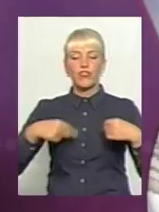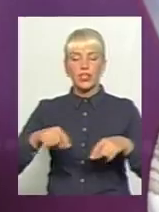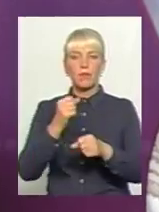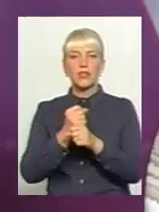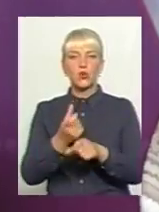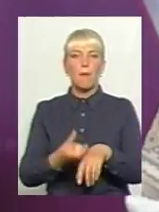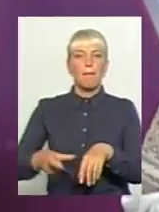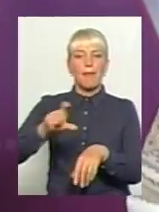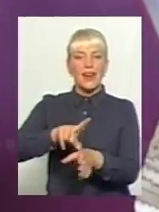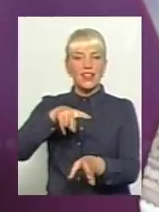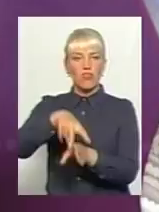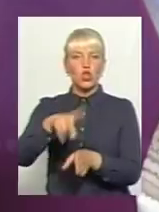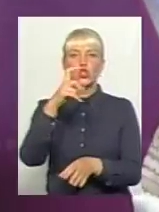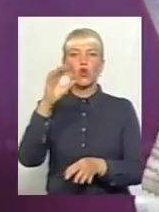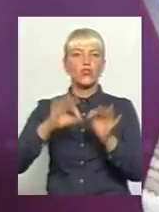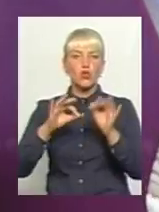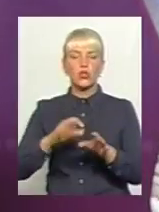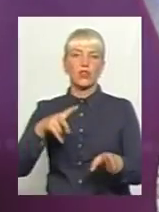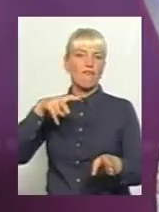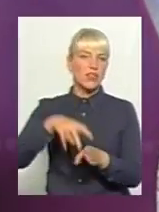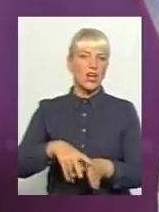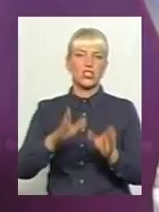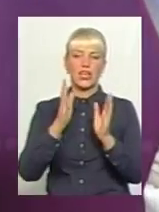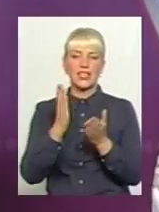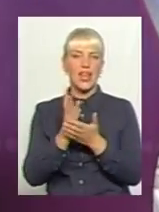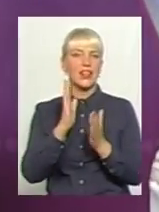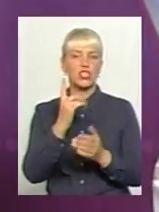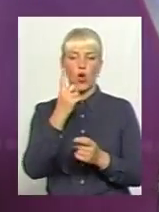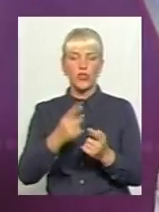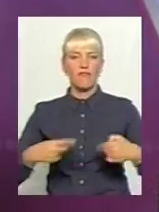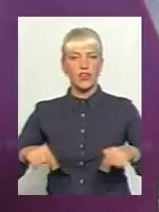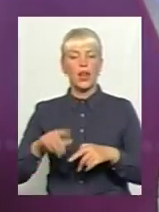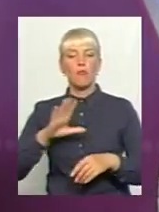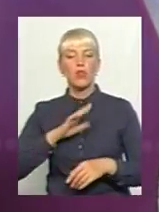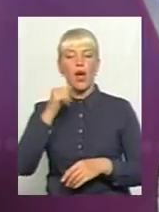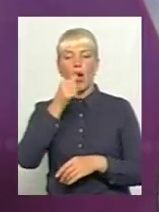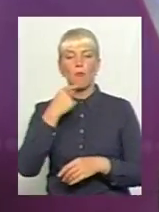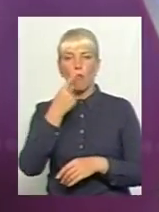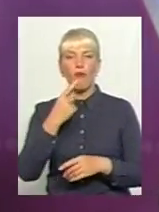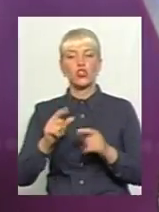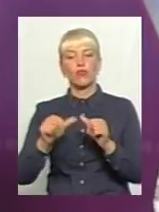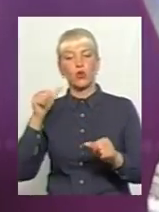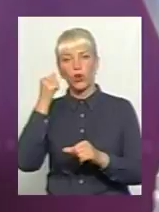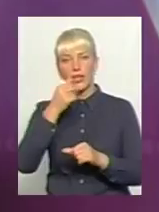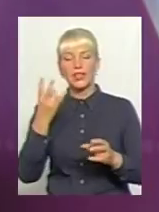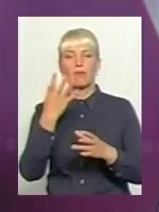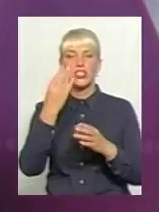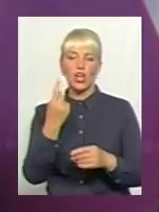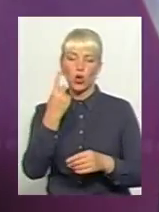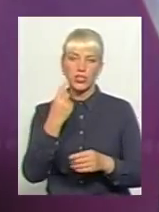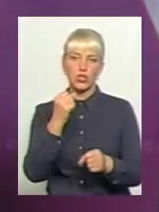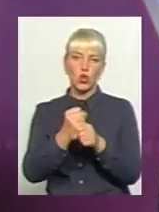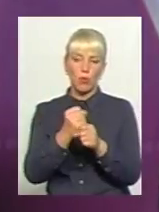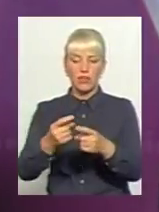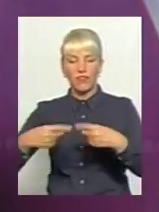перенавантаженням, тобто 100% завантажено, і є лише одна філія. Була мова про те торік, що варто зробити іще одну, аби кущовий такий